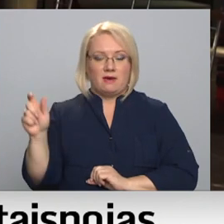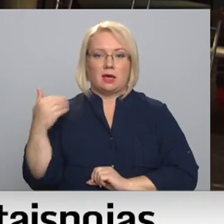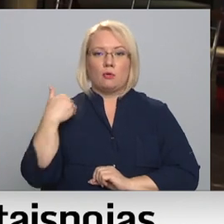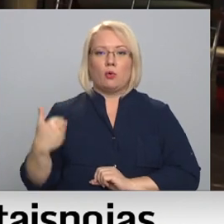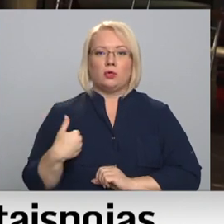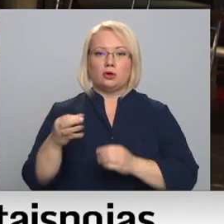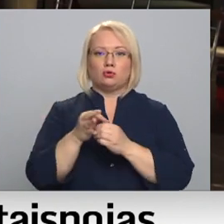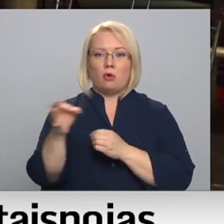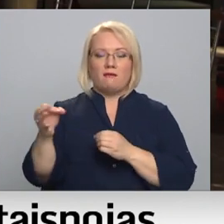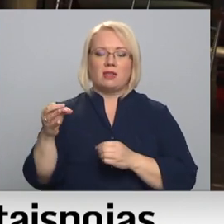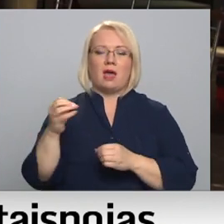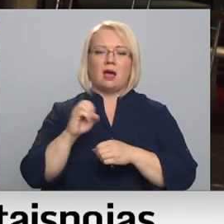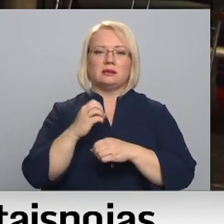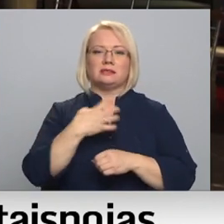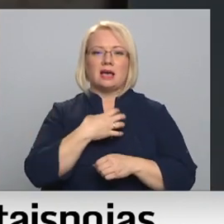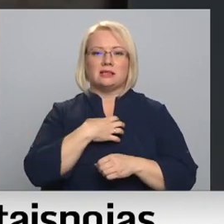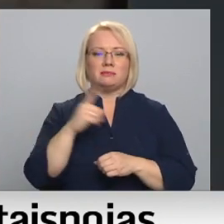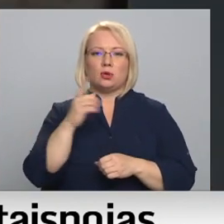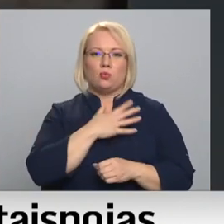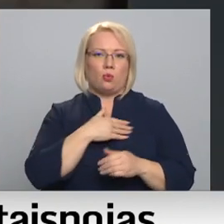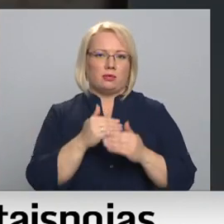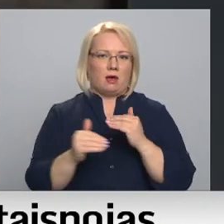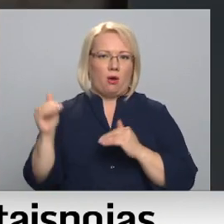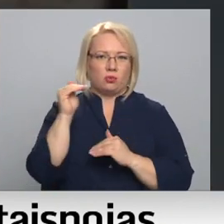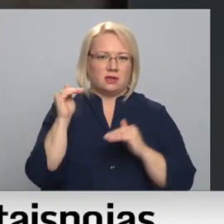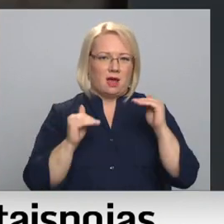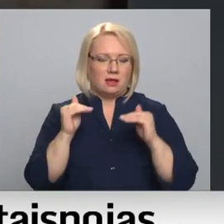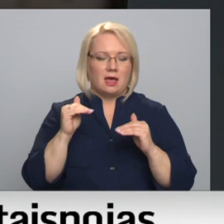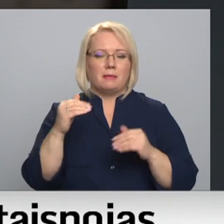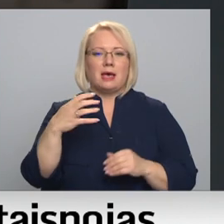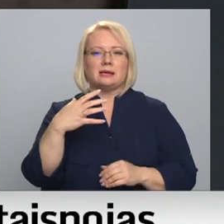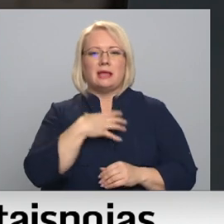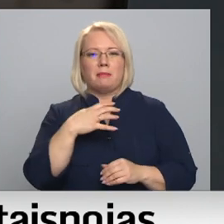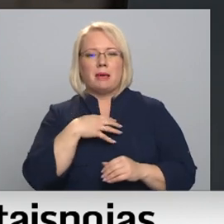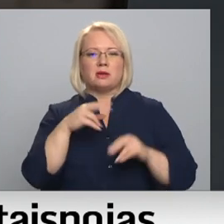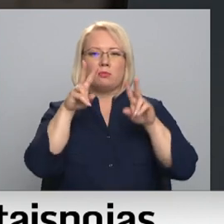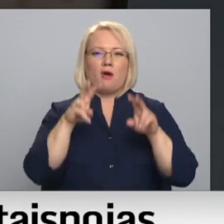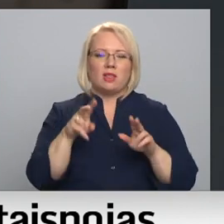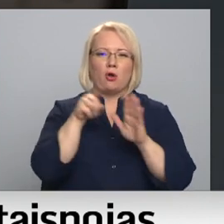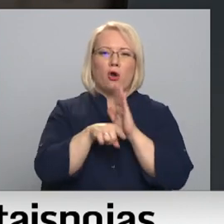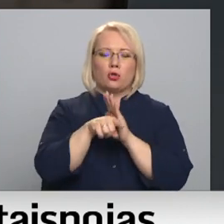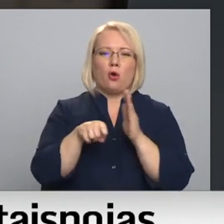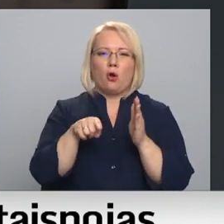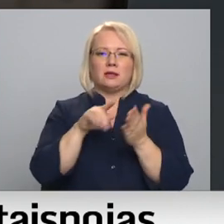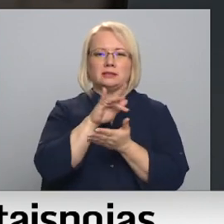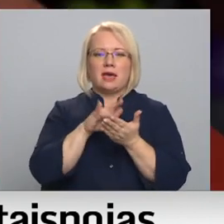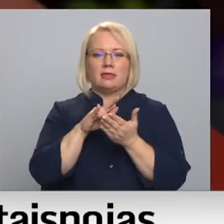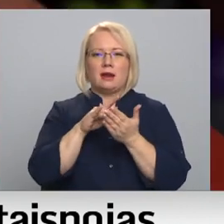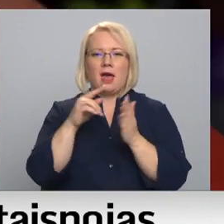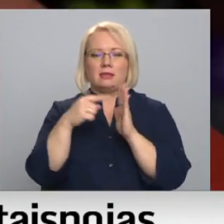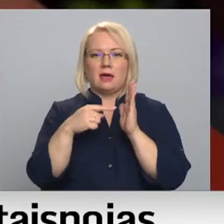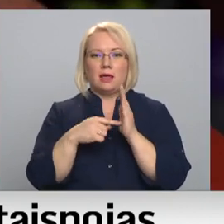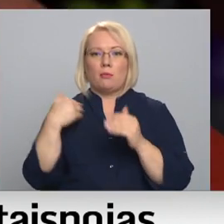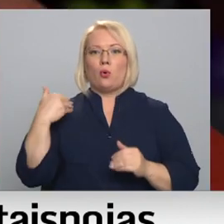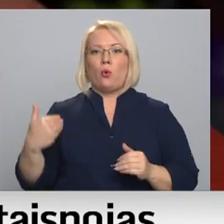saslimstība ar COVID-19 ir ļoti augsta. Pēc slimību profilaks un kontrols centra datiem pēdējās 14 dienā skuldīgas